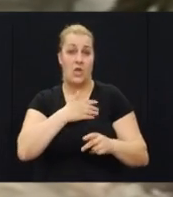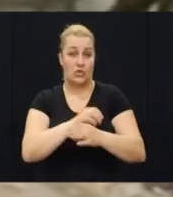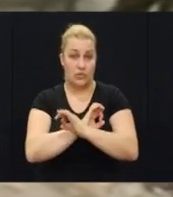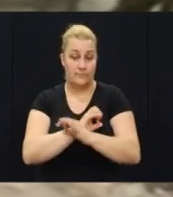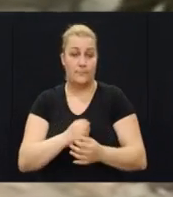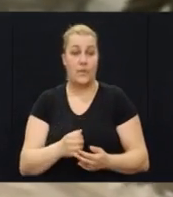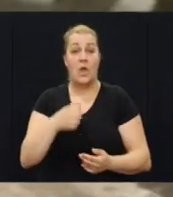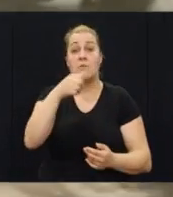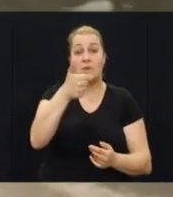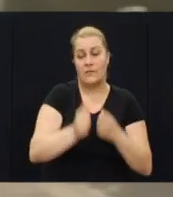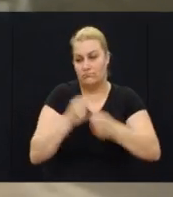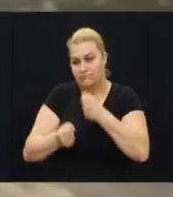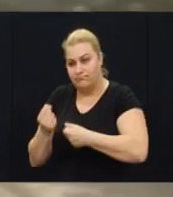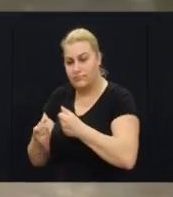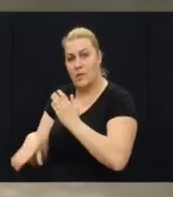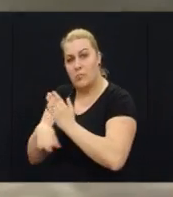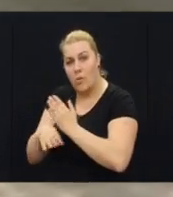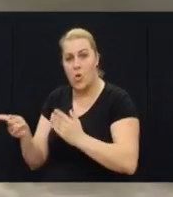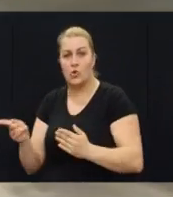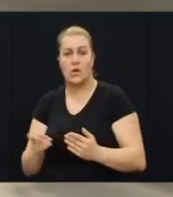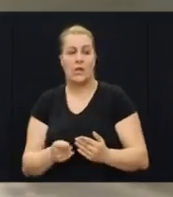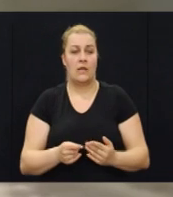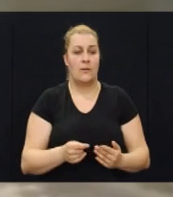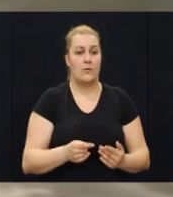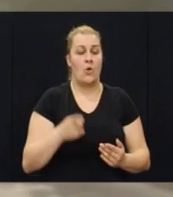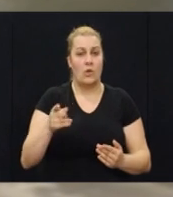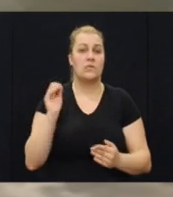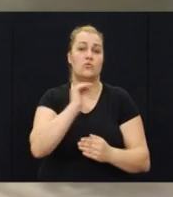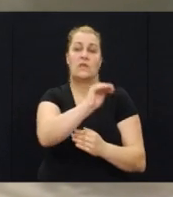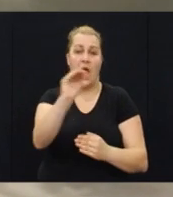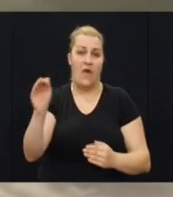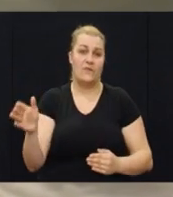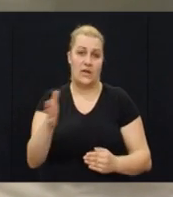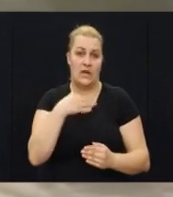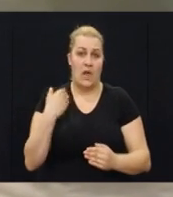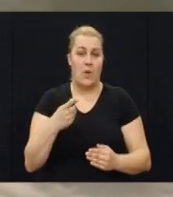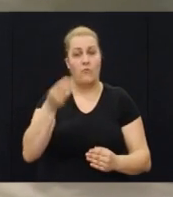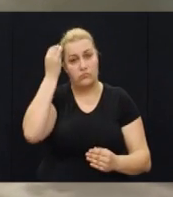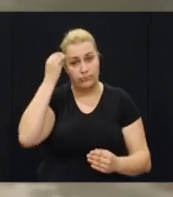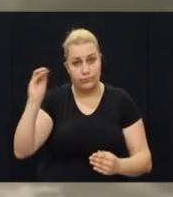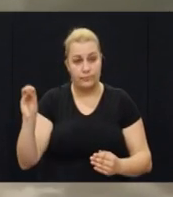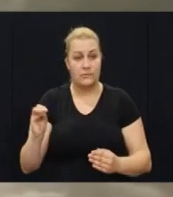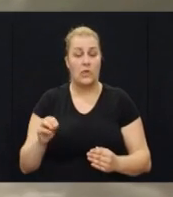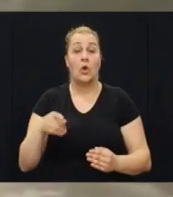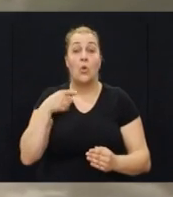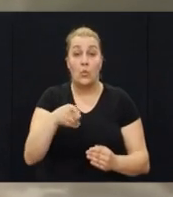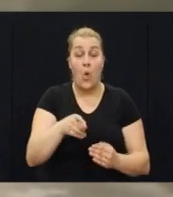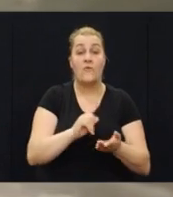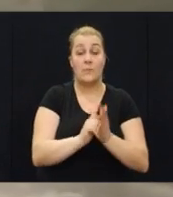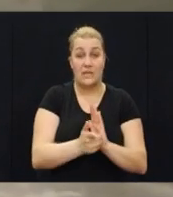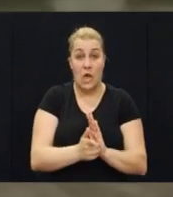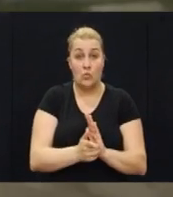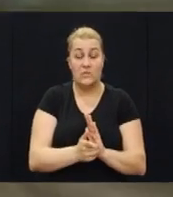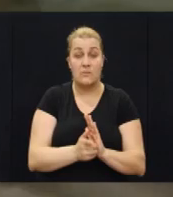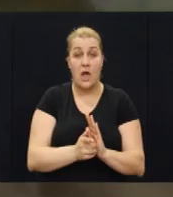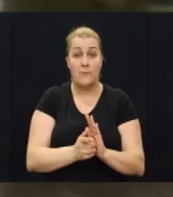Oni su pritičali njemu prvi koji su mu išli pomagati i oni su to javili, javili tu kao vijest i kažem, u tim trenucima,